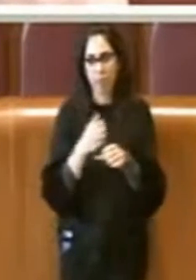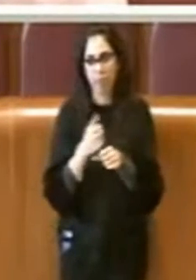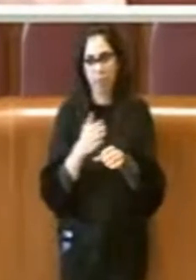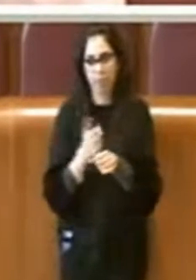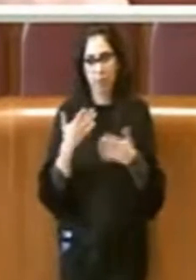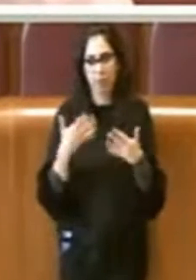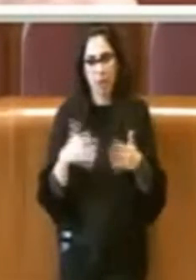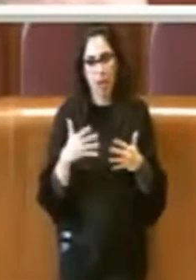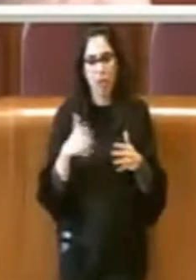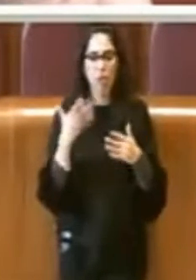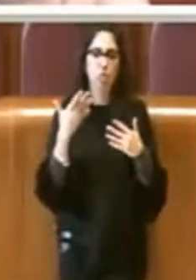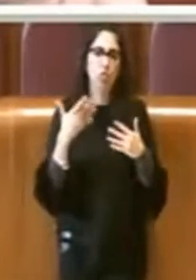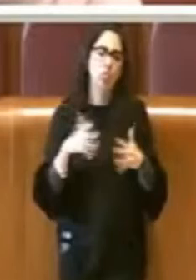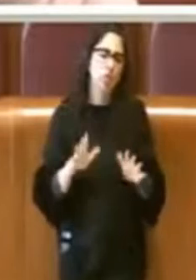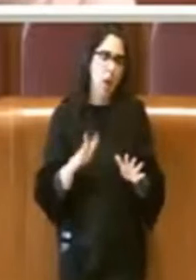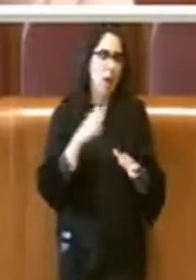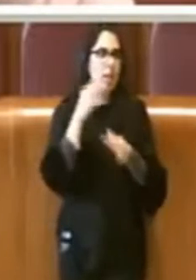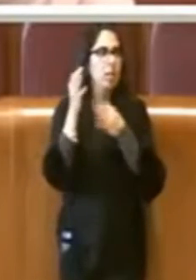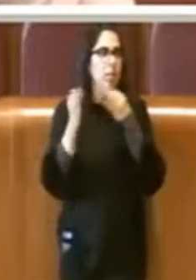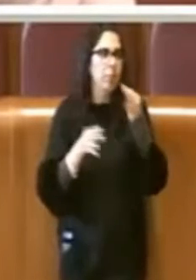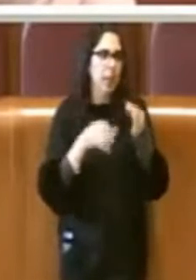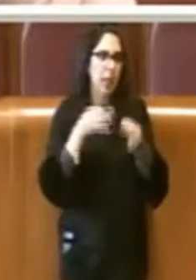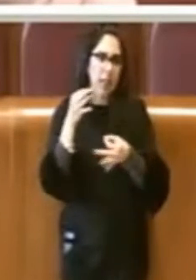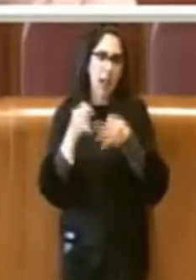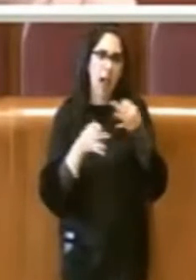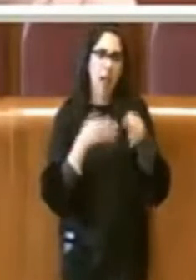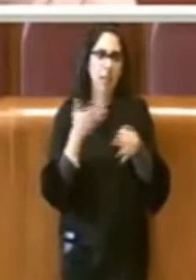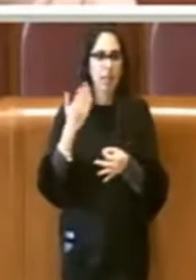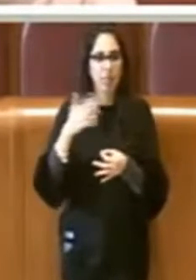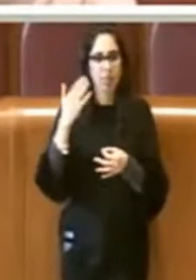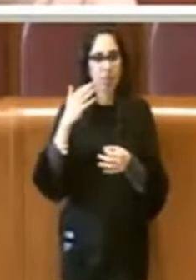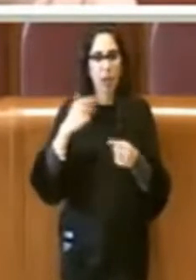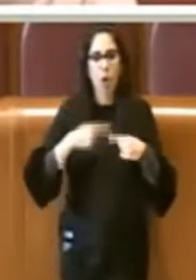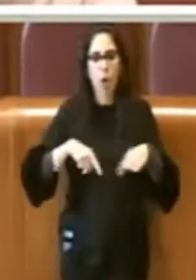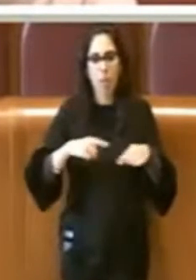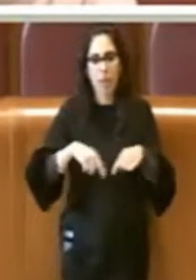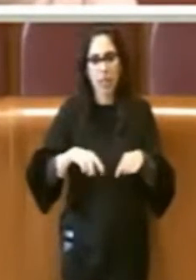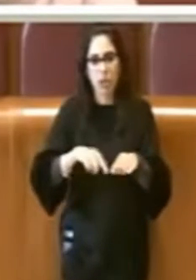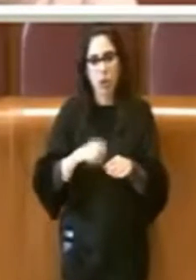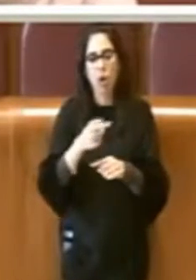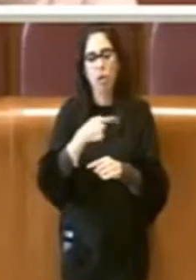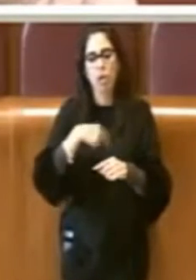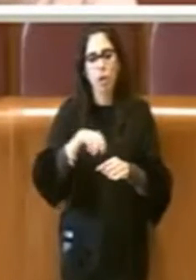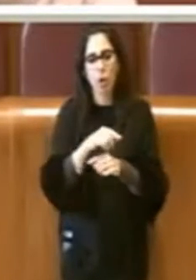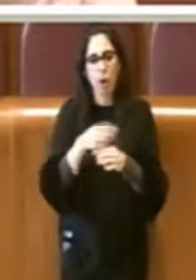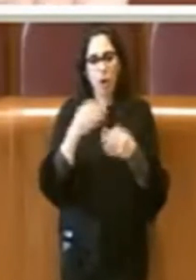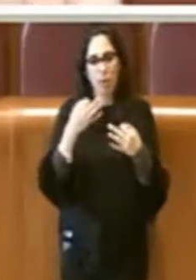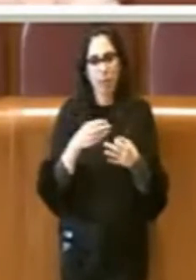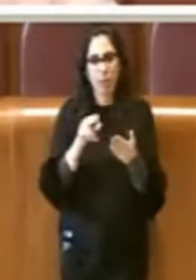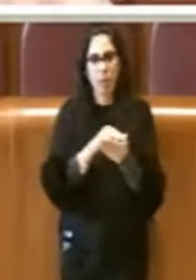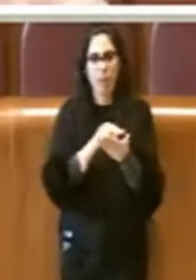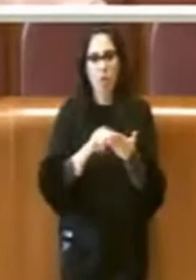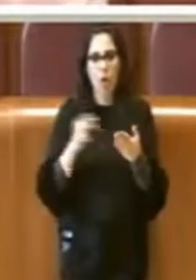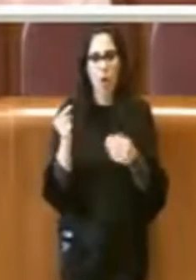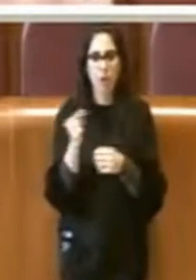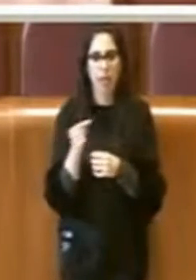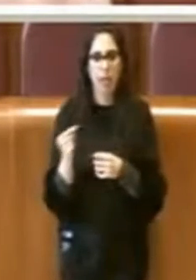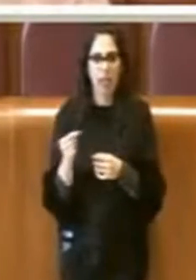ben spiegati nelle varie commissioni, noi daremo parere negativo. Grazie.